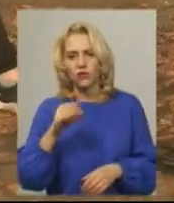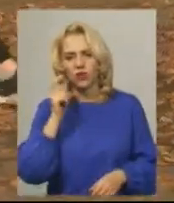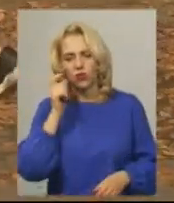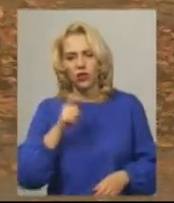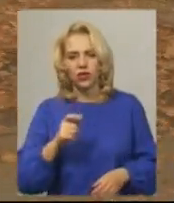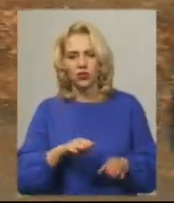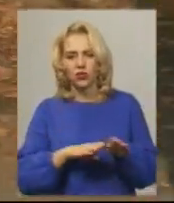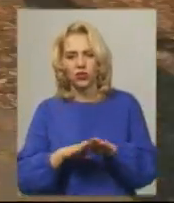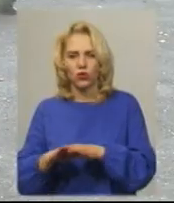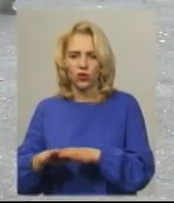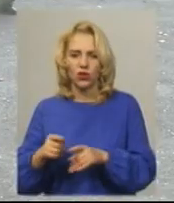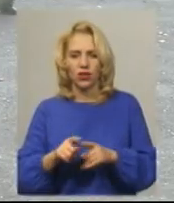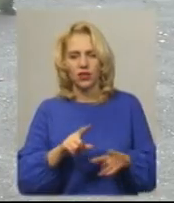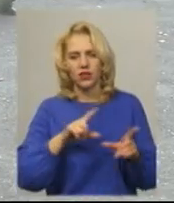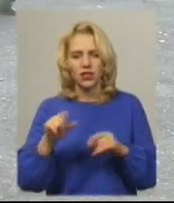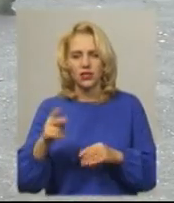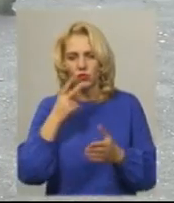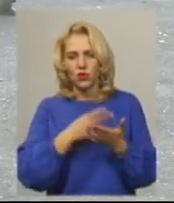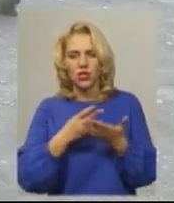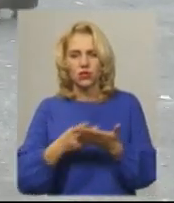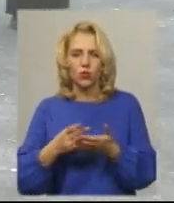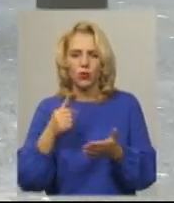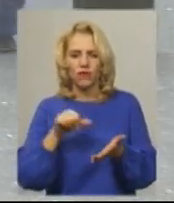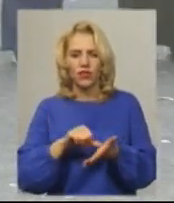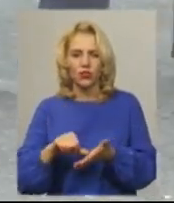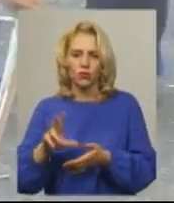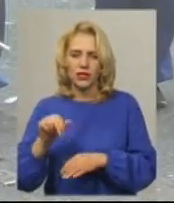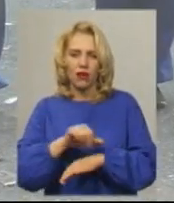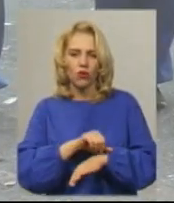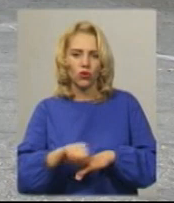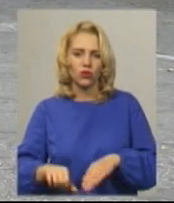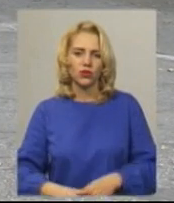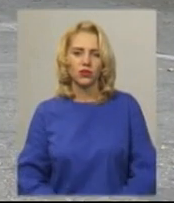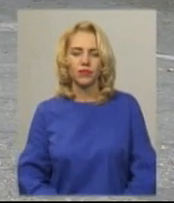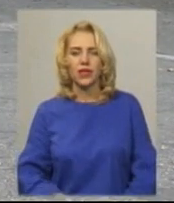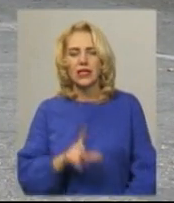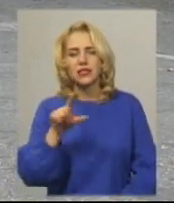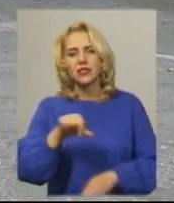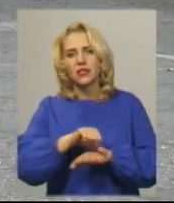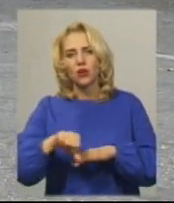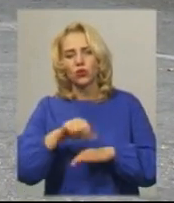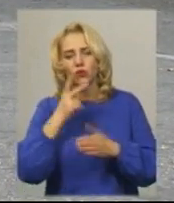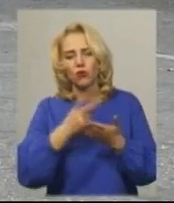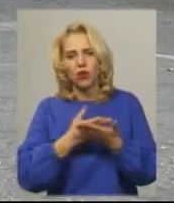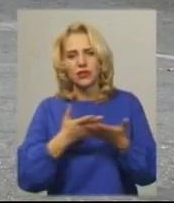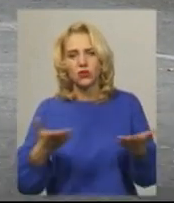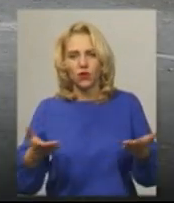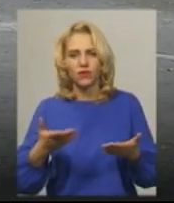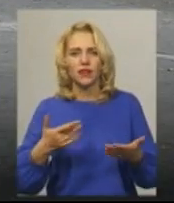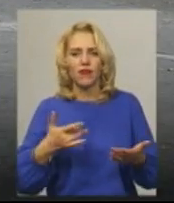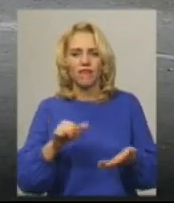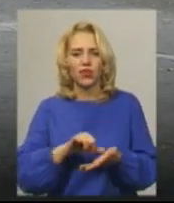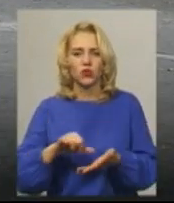Виборують призові місця, їздять з показовими виступами за кордон, каже тренер Олег Геделевич. «За кордоном показові виступи були,